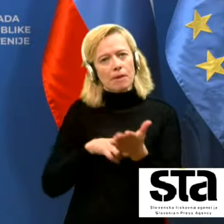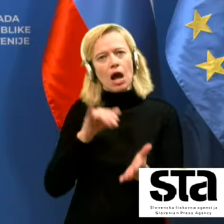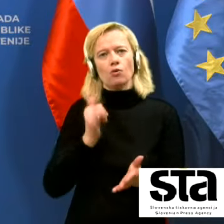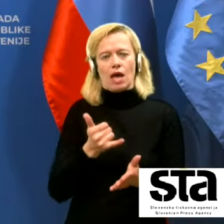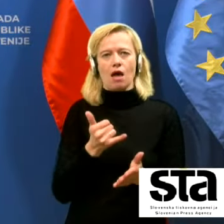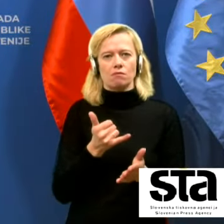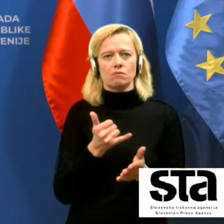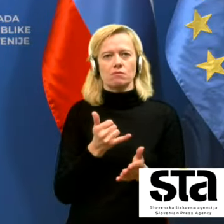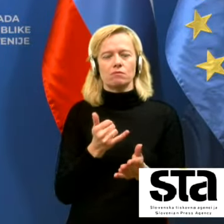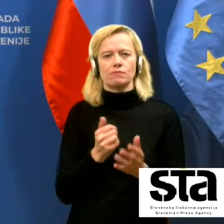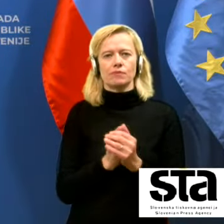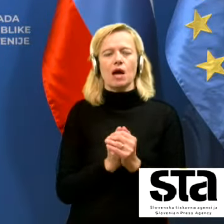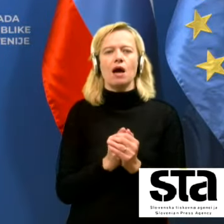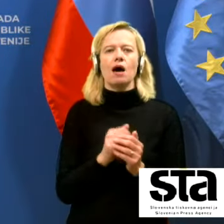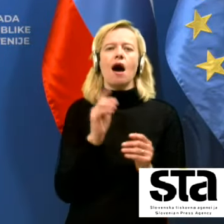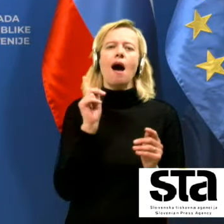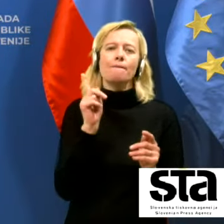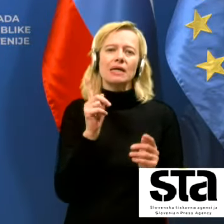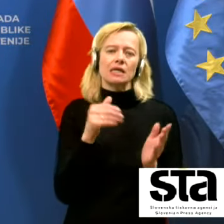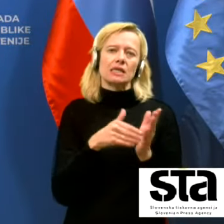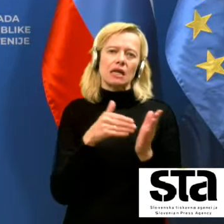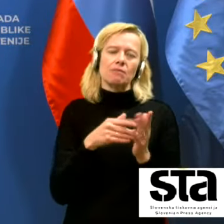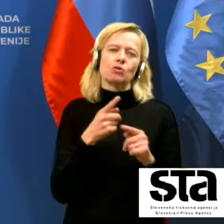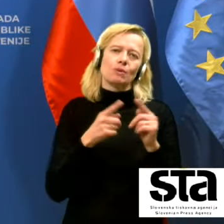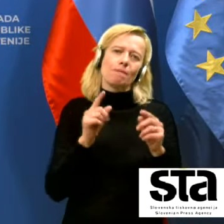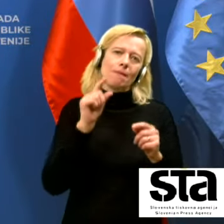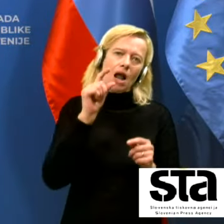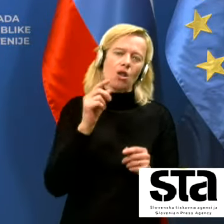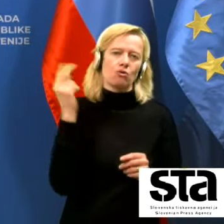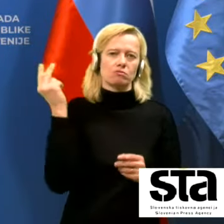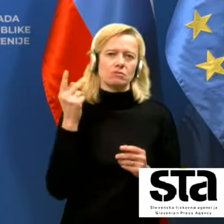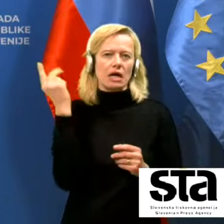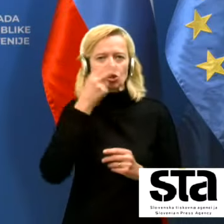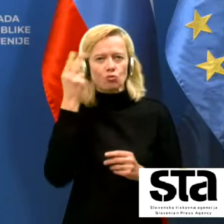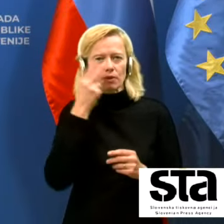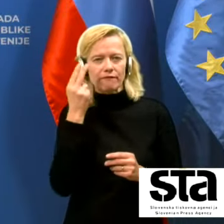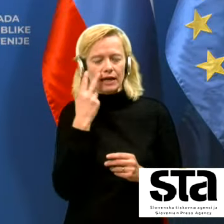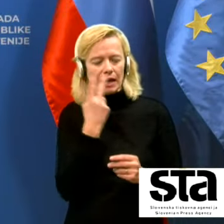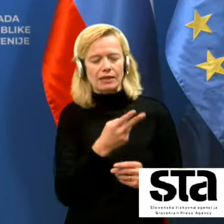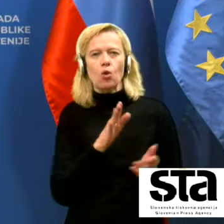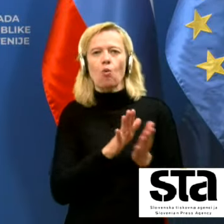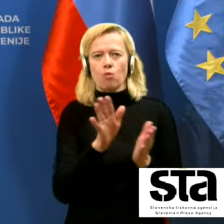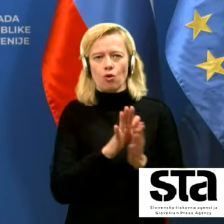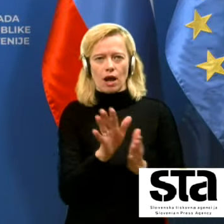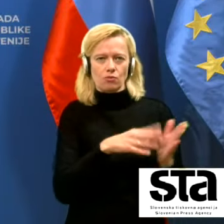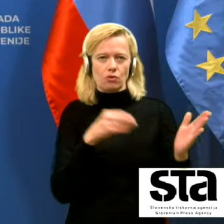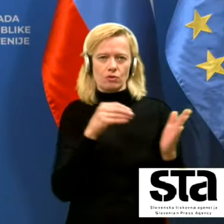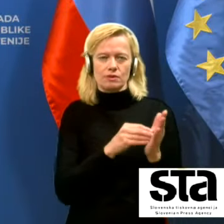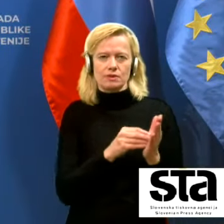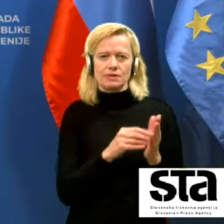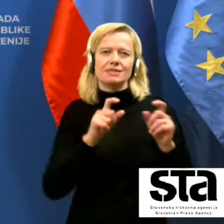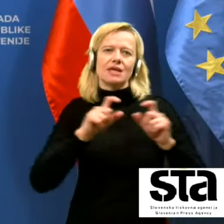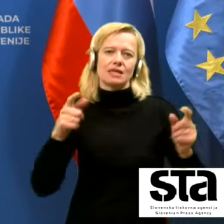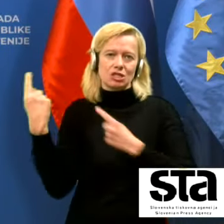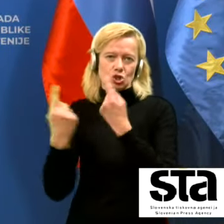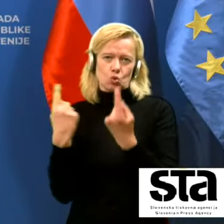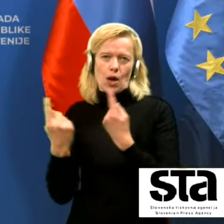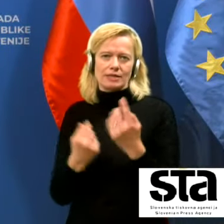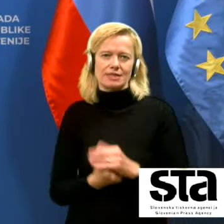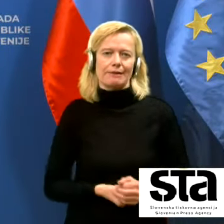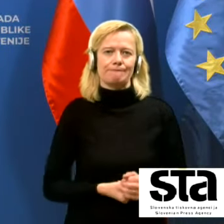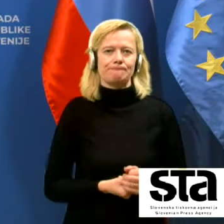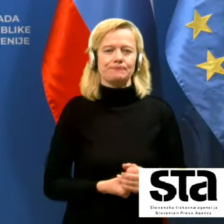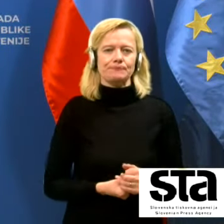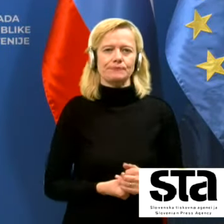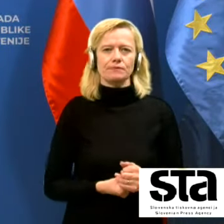verjetno je pa treba malo z razumom tudi gledati na uporabo takšne aplikacije, predvsem tudi glede na situacijo. Pa s tem